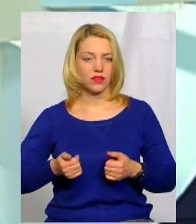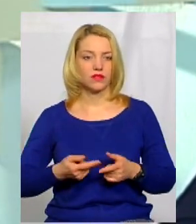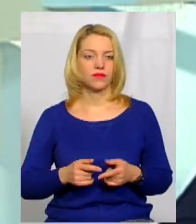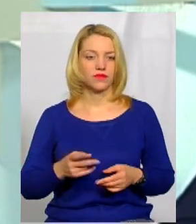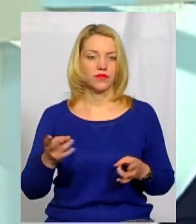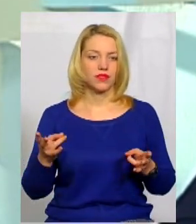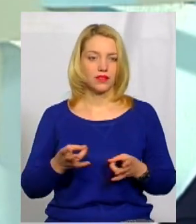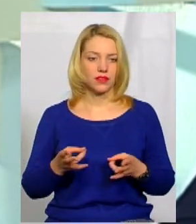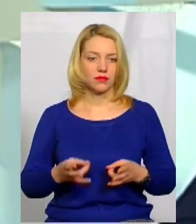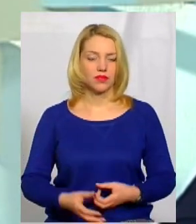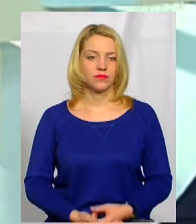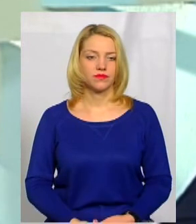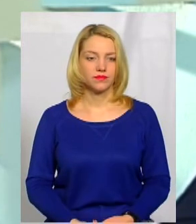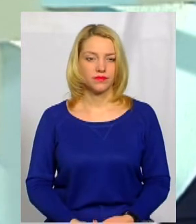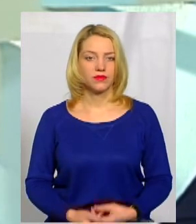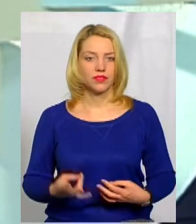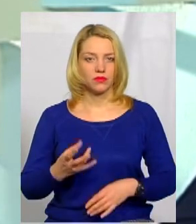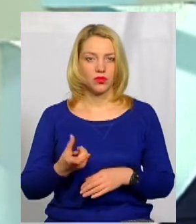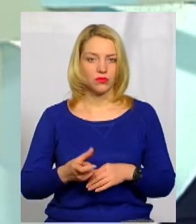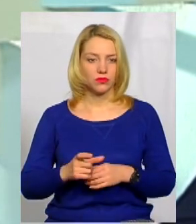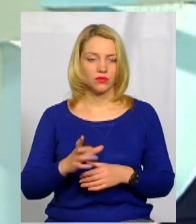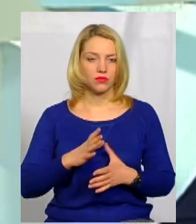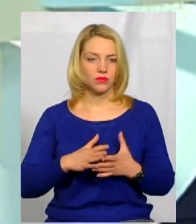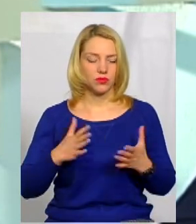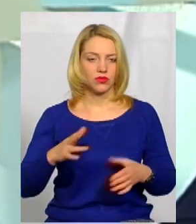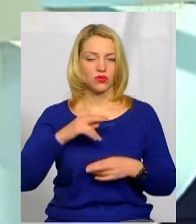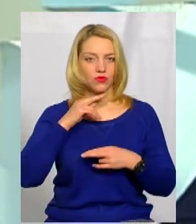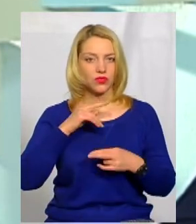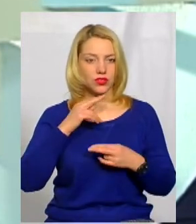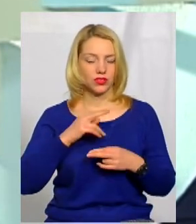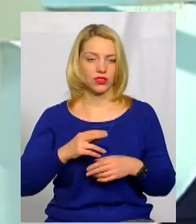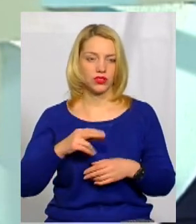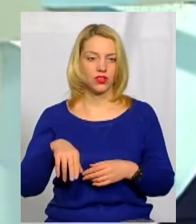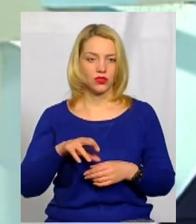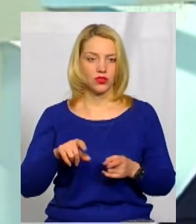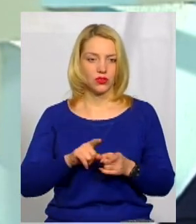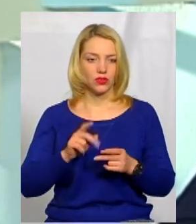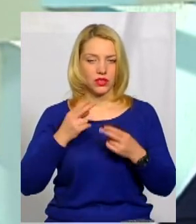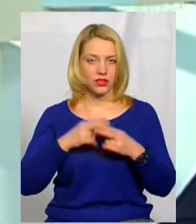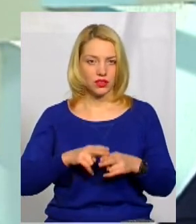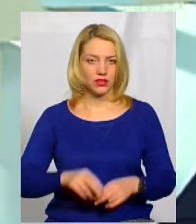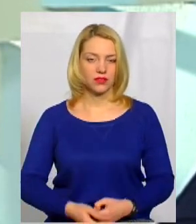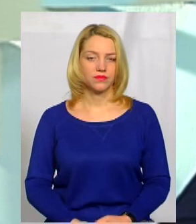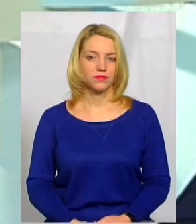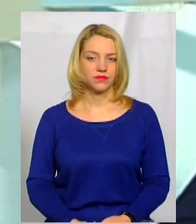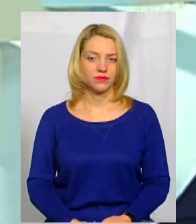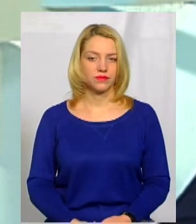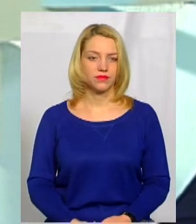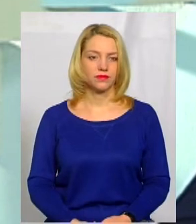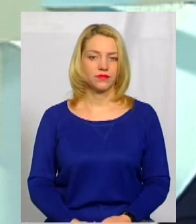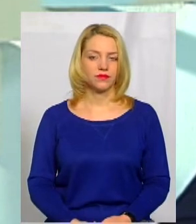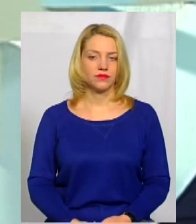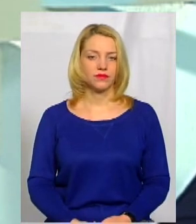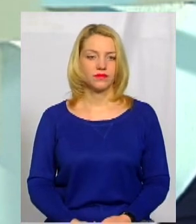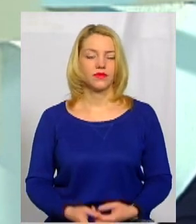бути, напевно, більш уважним ще до такої техніки. Її потрібно,